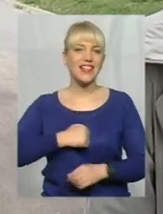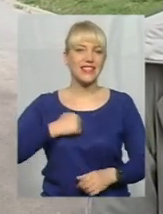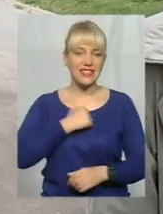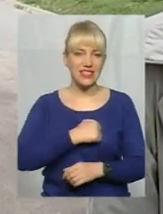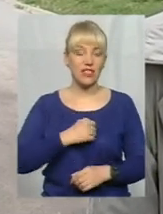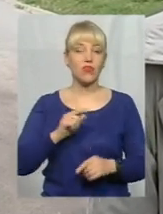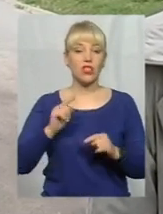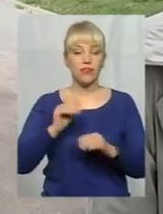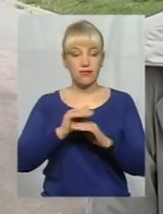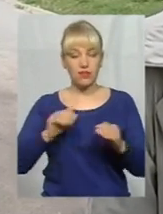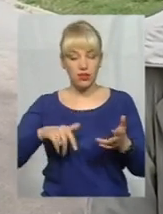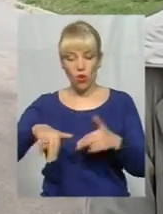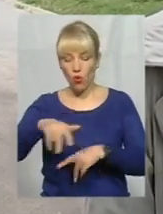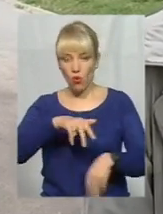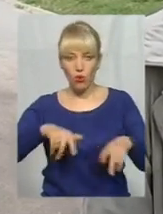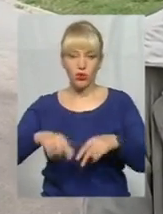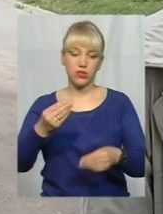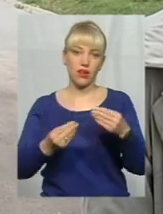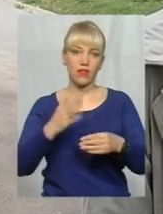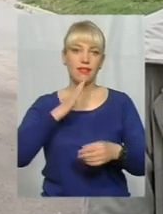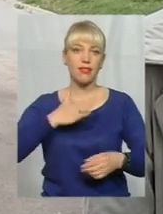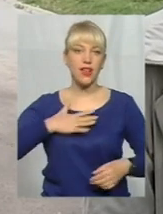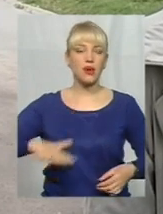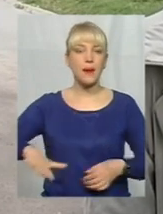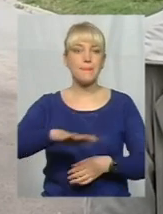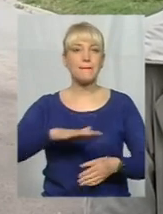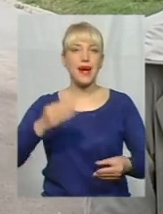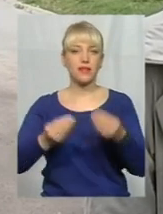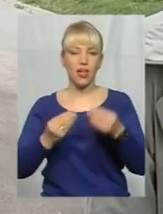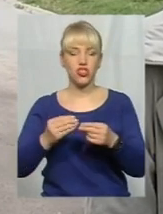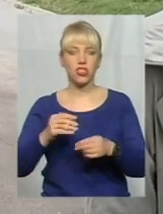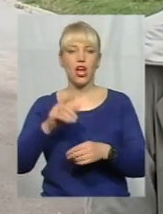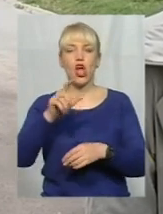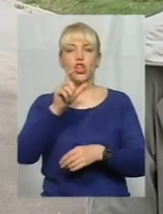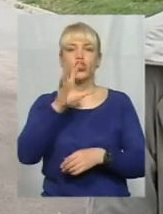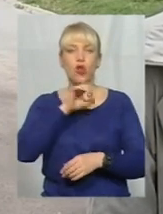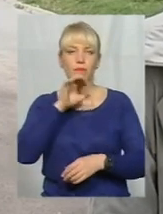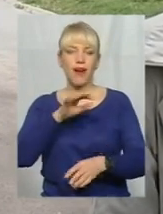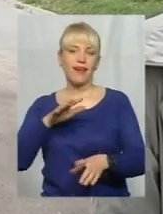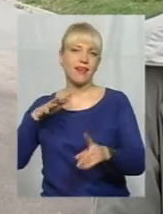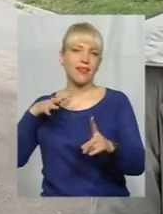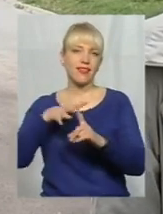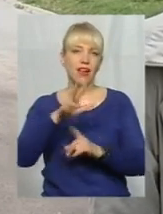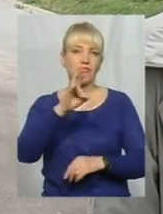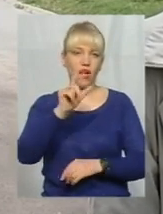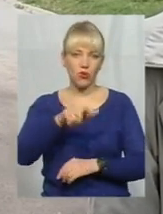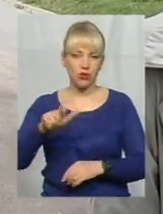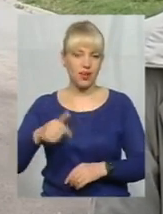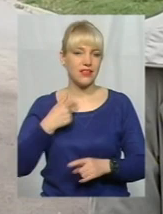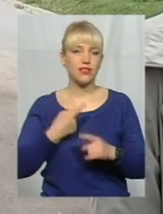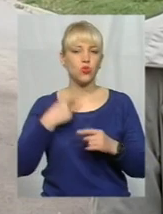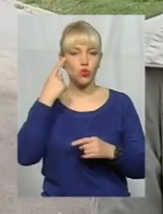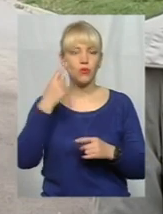І тут діти ходять, граються, тут у нас майданчик, вони кидаються на людей. Я думаю, що це ненормально, коли собака